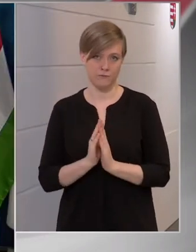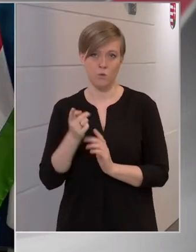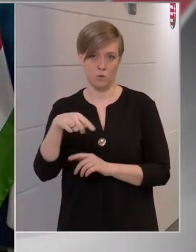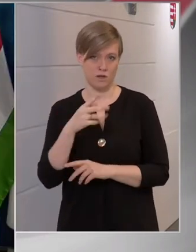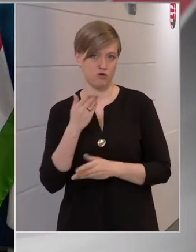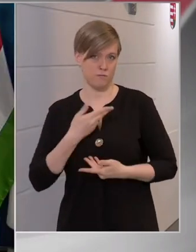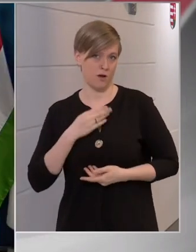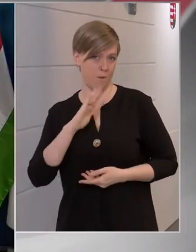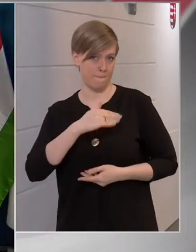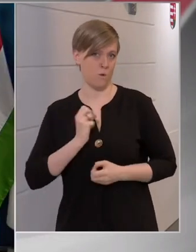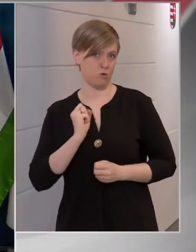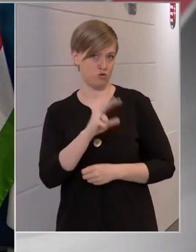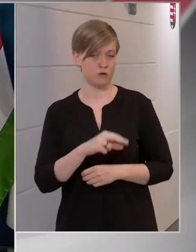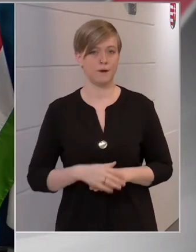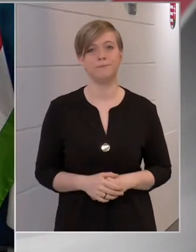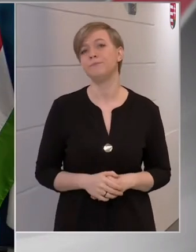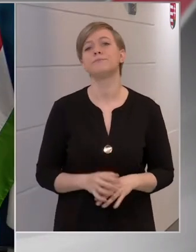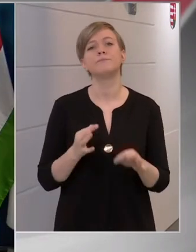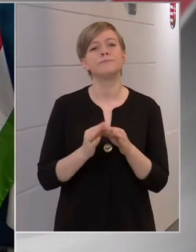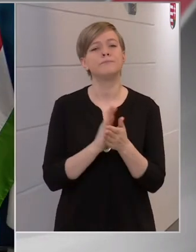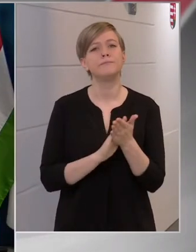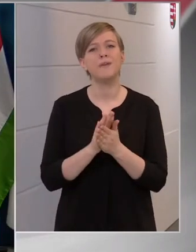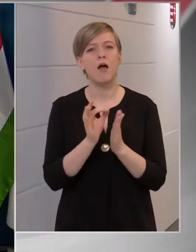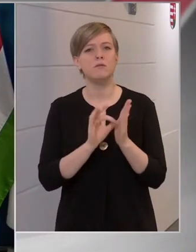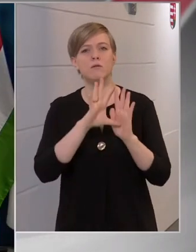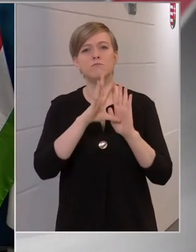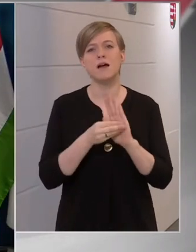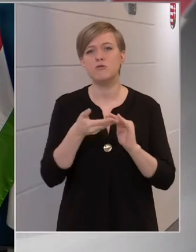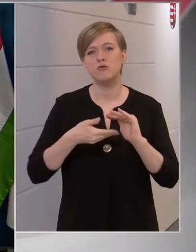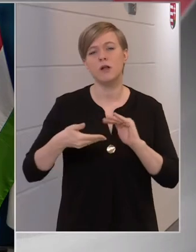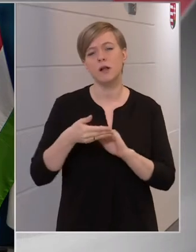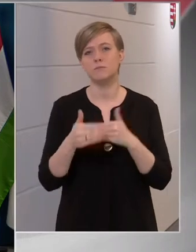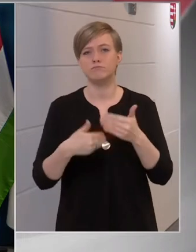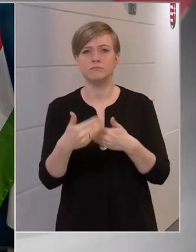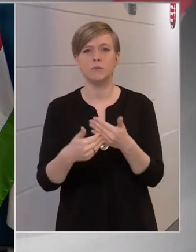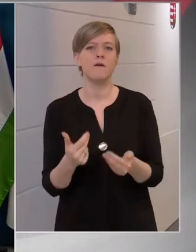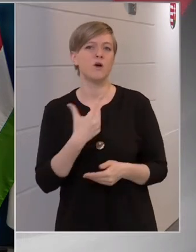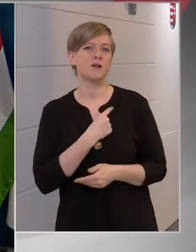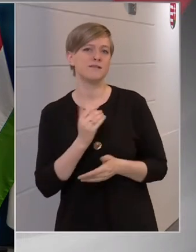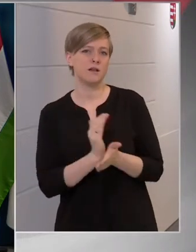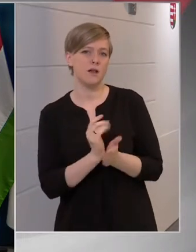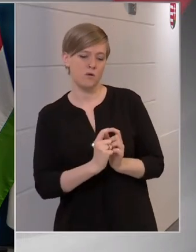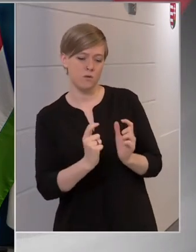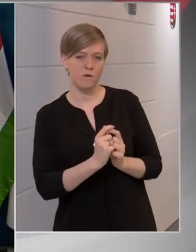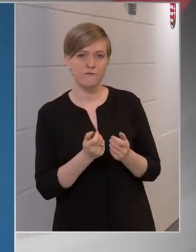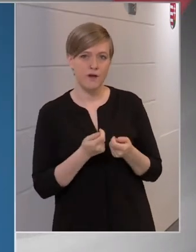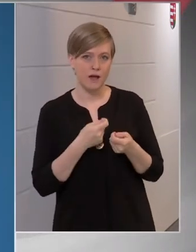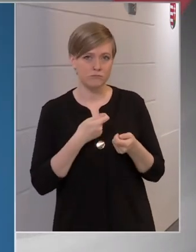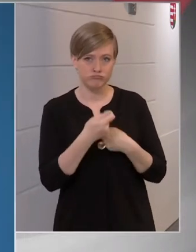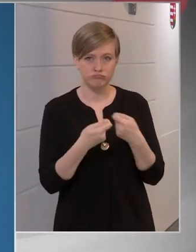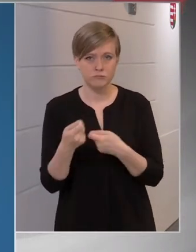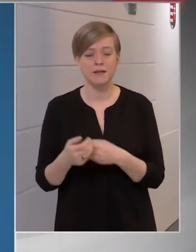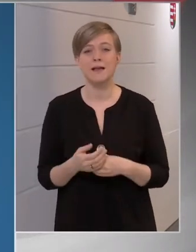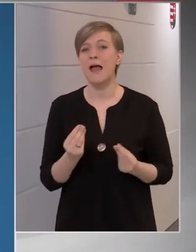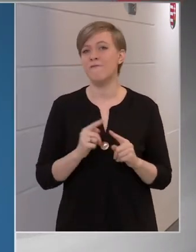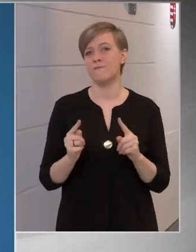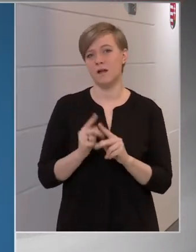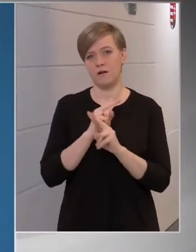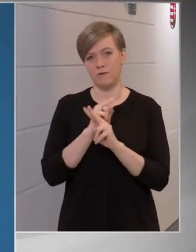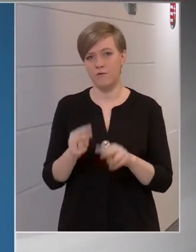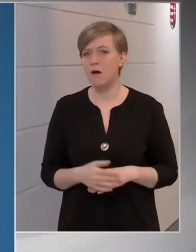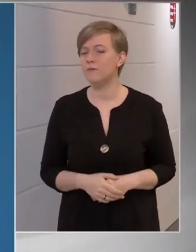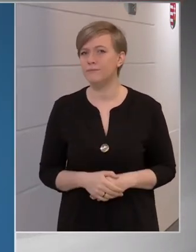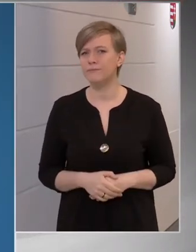postán. Pontosan milyen fajta adatbázis alapján zajlik a vakcina igazolványok kiállítása? Hány fajtája létezik?